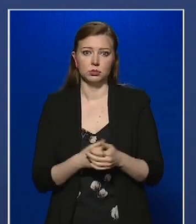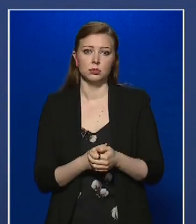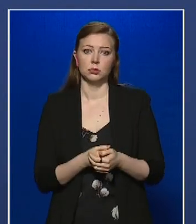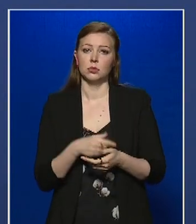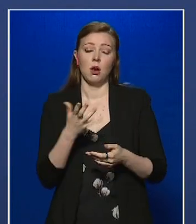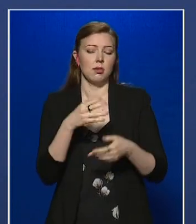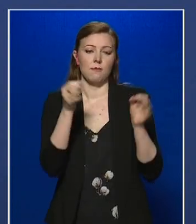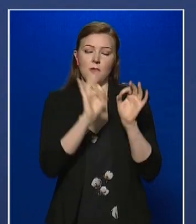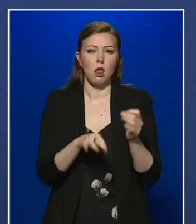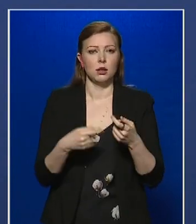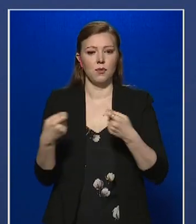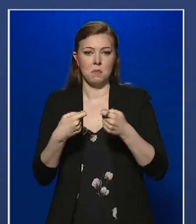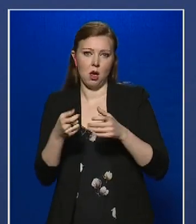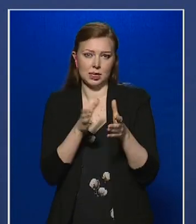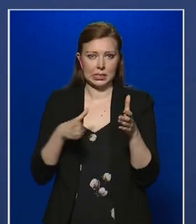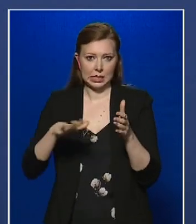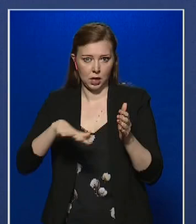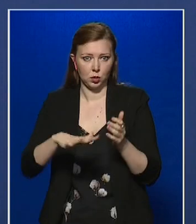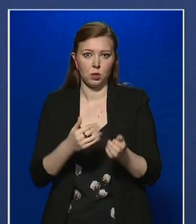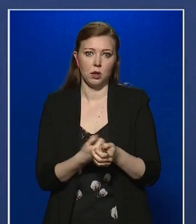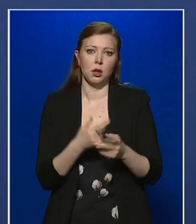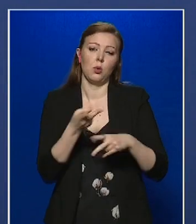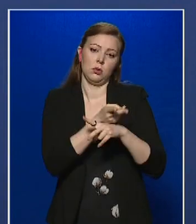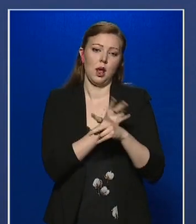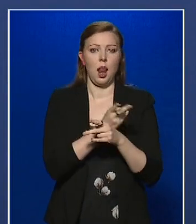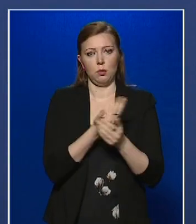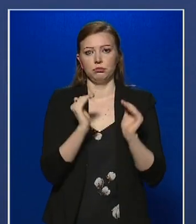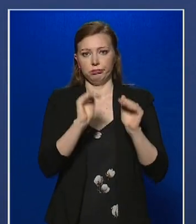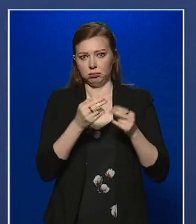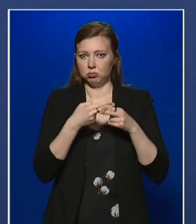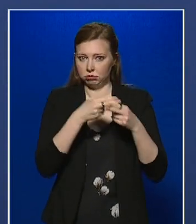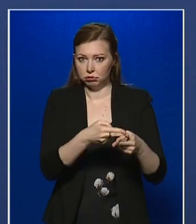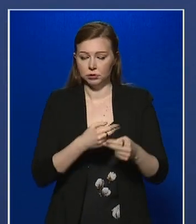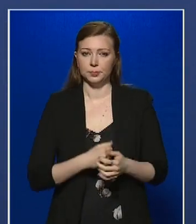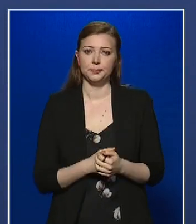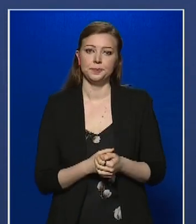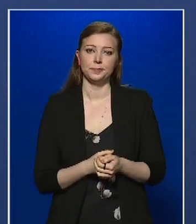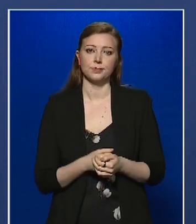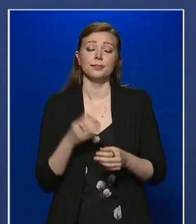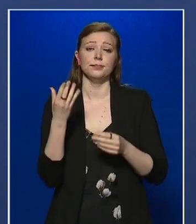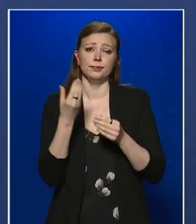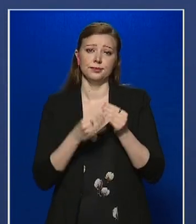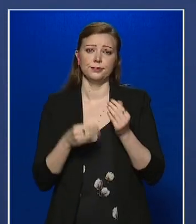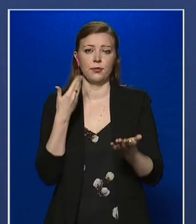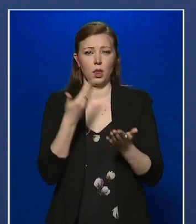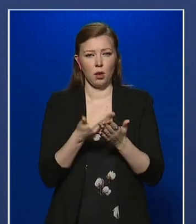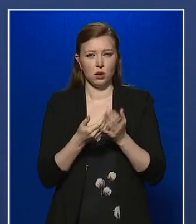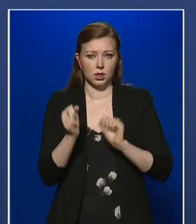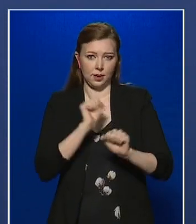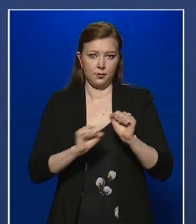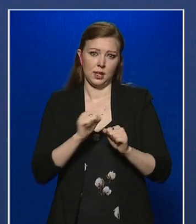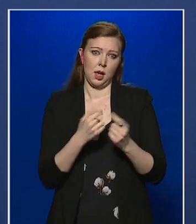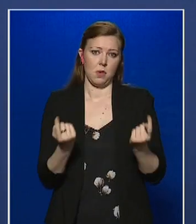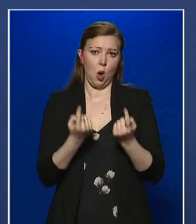a vállalati piaci szektorban, akkor az állam segítségével. Éppen ezért a gazdaságvédelmi